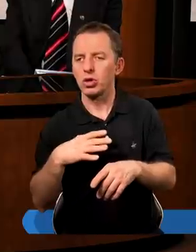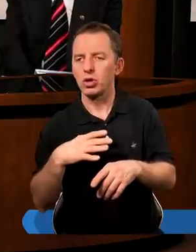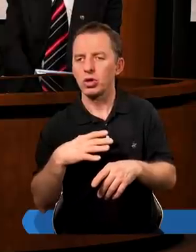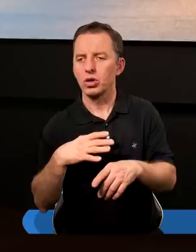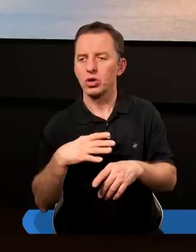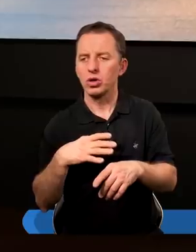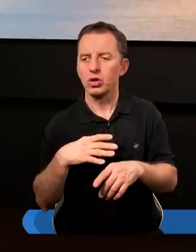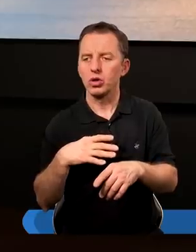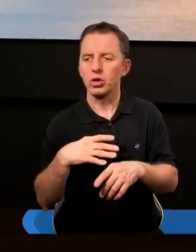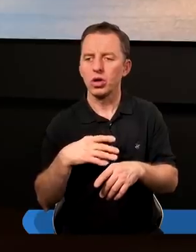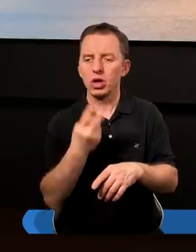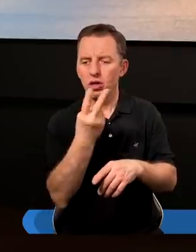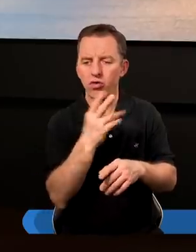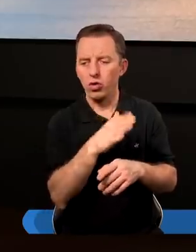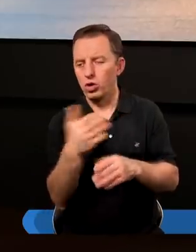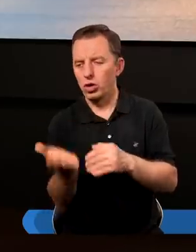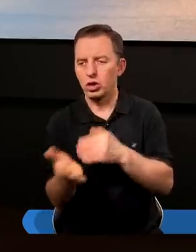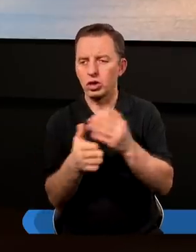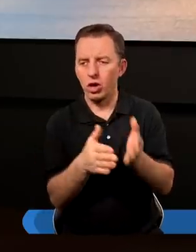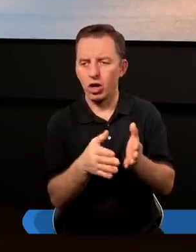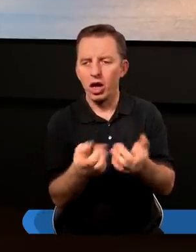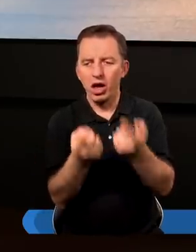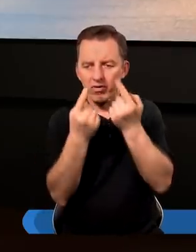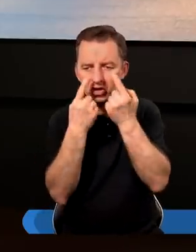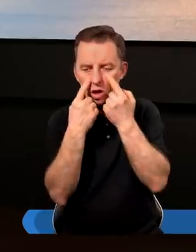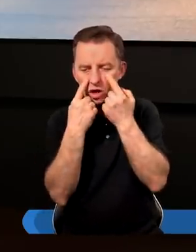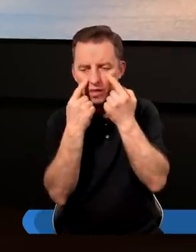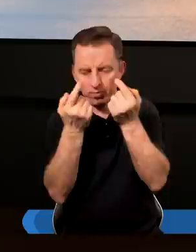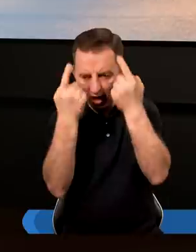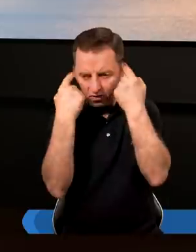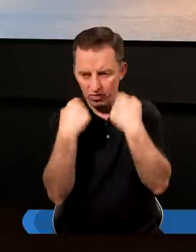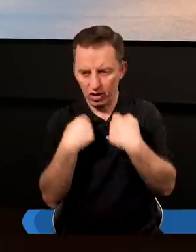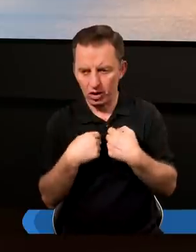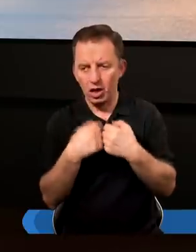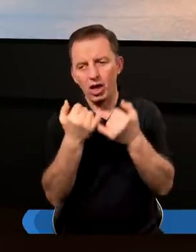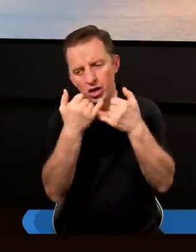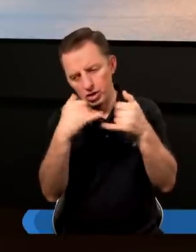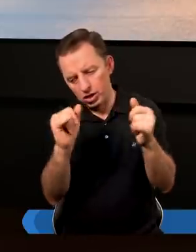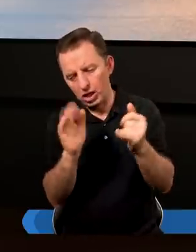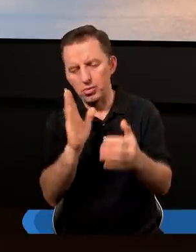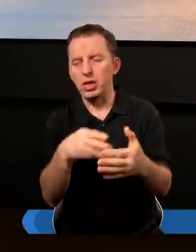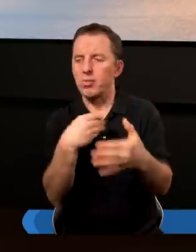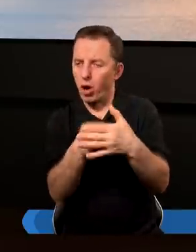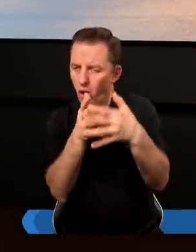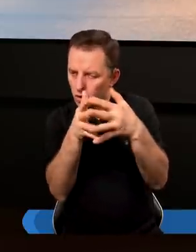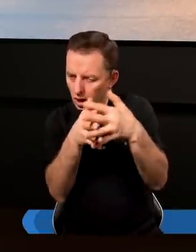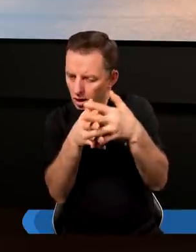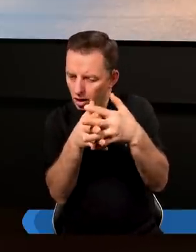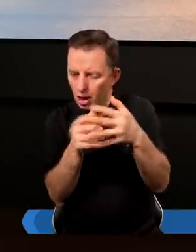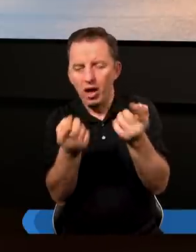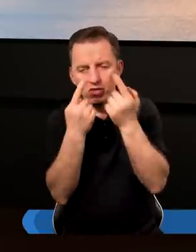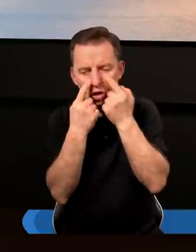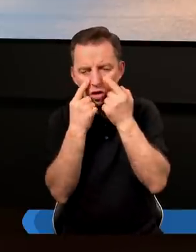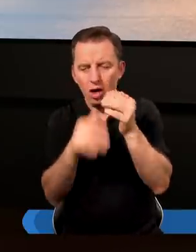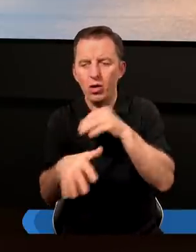od dwóch stron. Wzrokiem fizycznym inaczej będziemy oceniali, wzrokiem